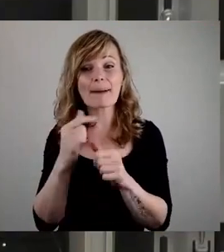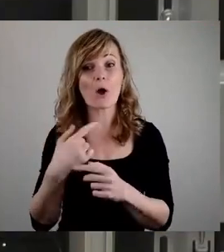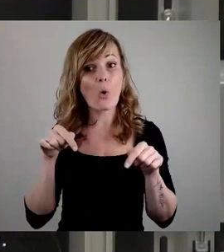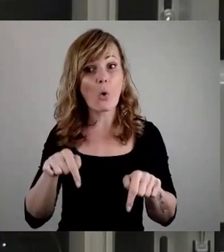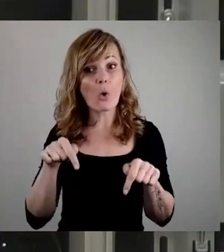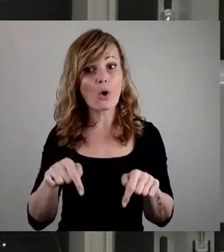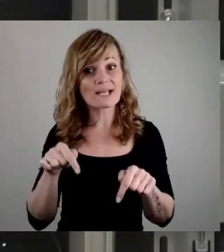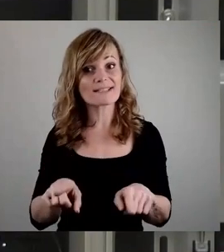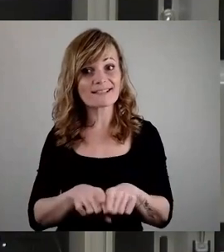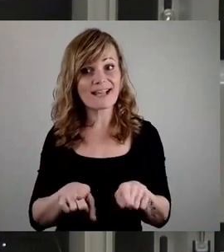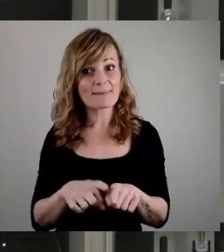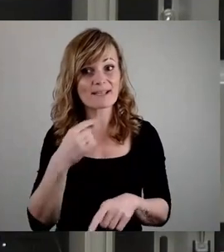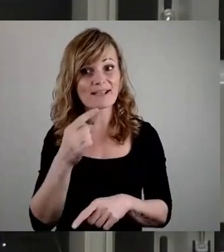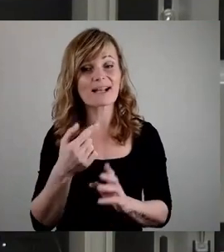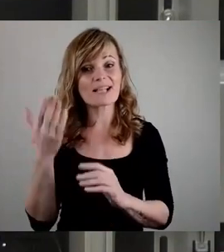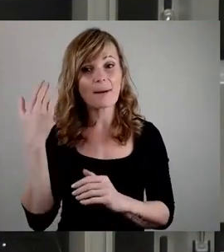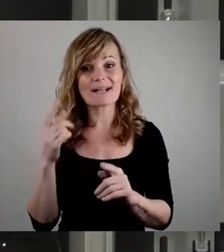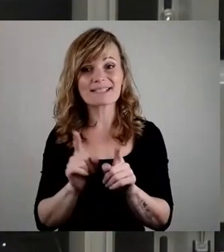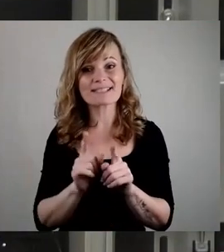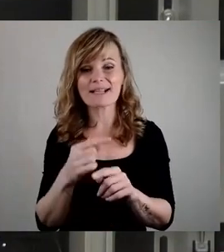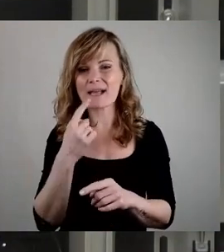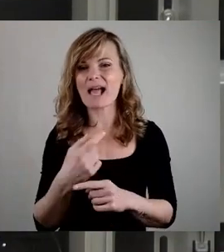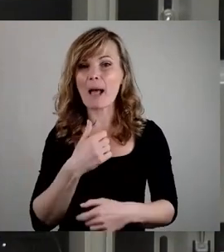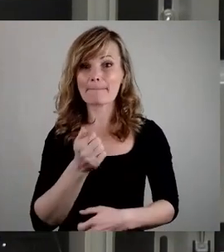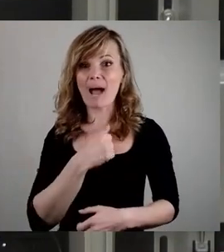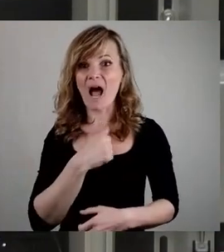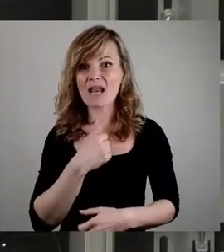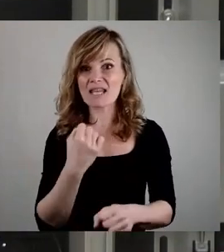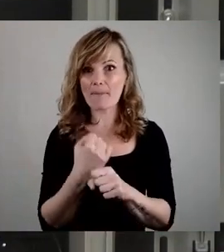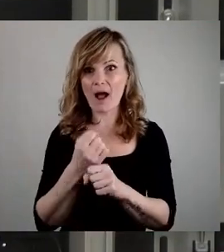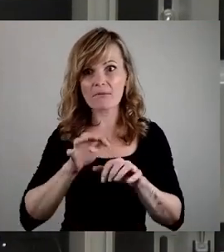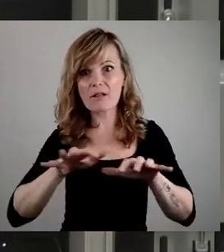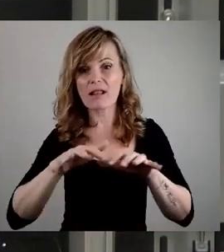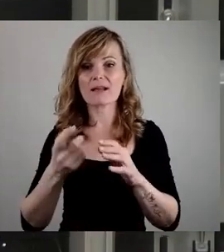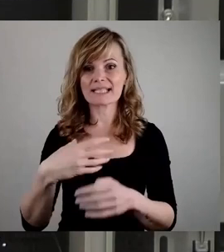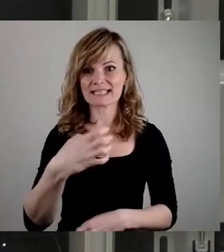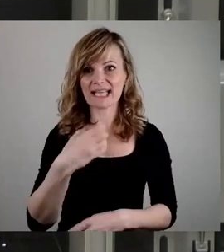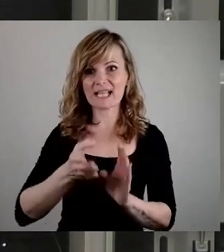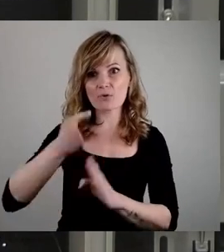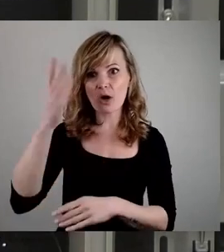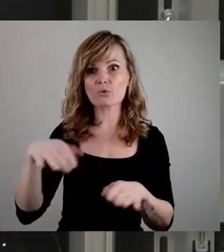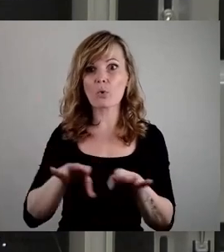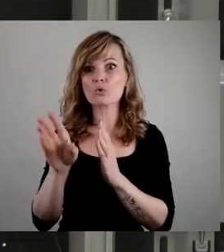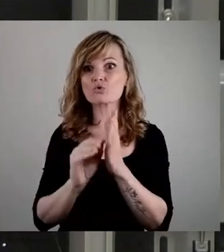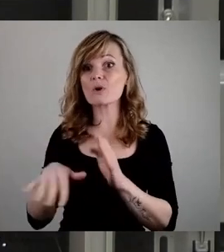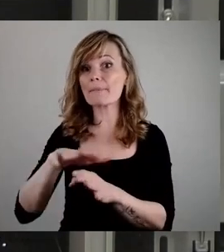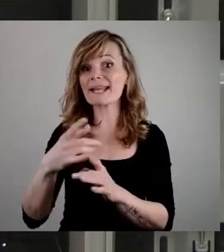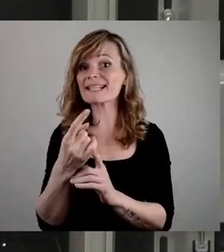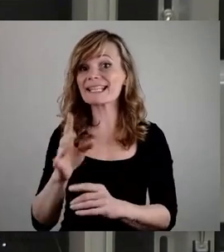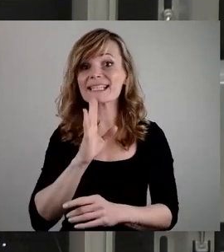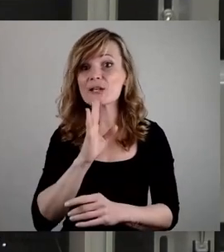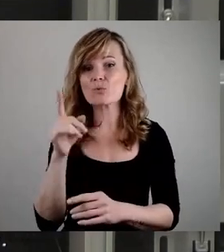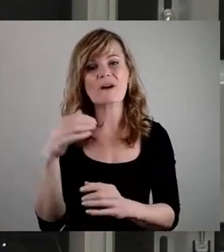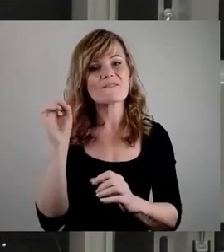genauso zur Aussage, dass diese Panikmache, die Sie gemacht haben im Dresdner Norden, dass die Grundschulplätze nicht reichen, falsch ist. Die ist bis